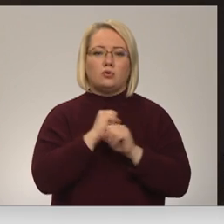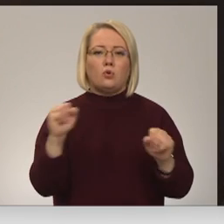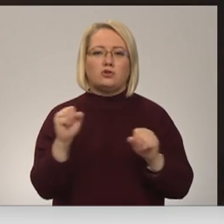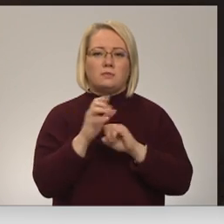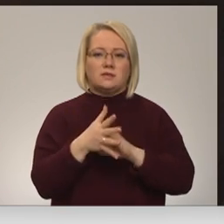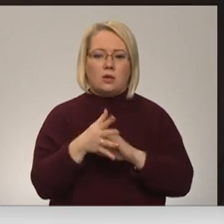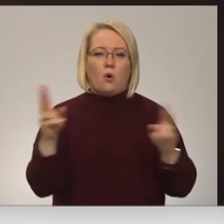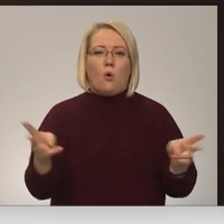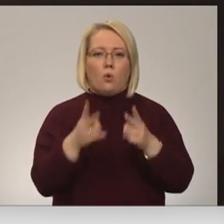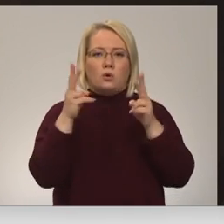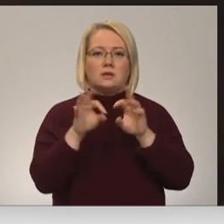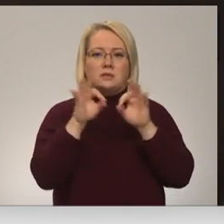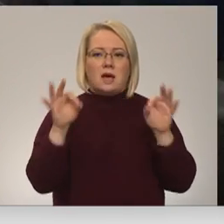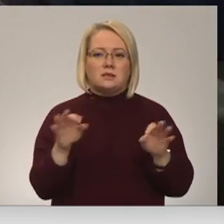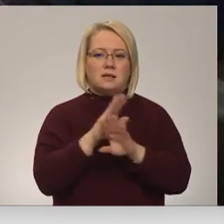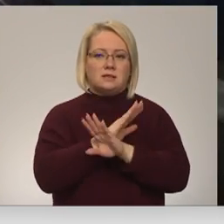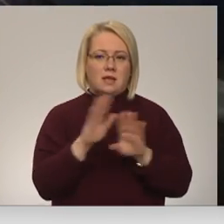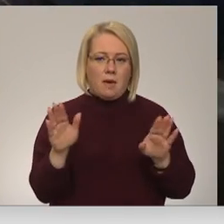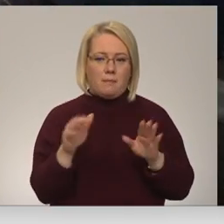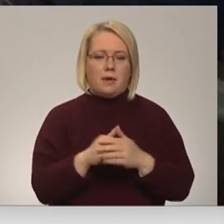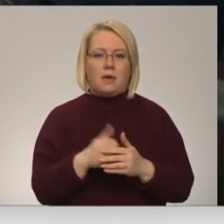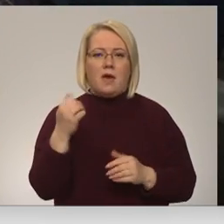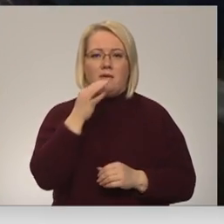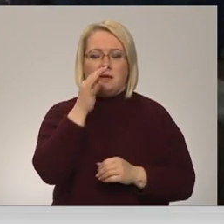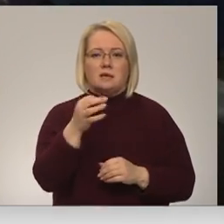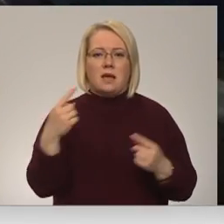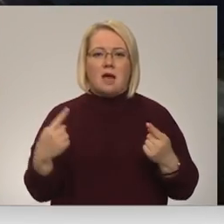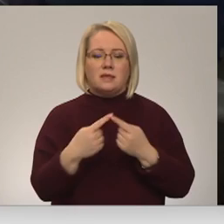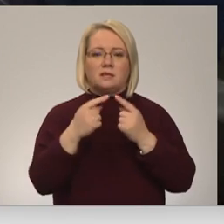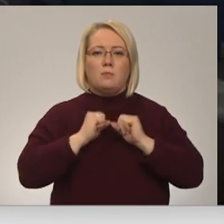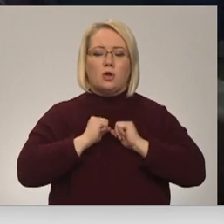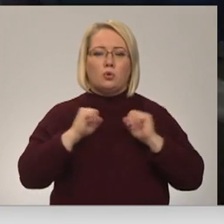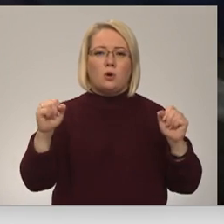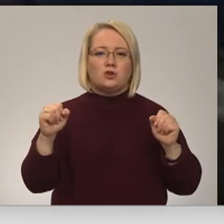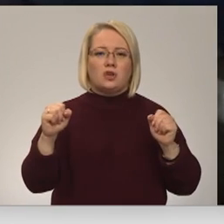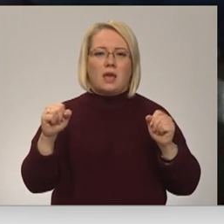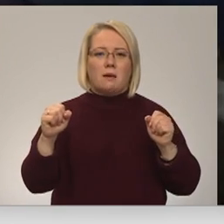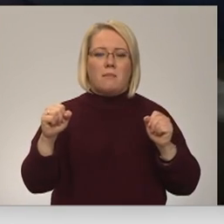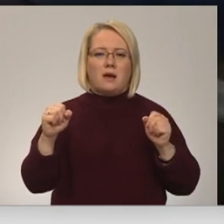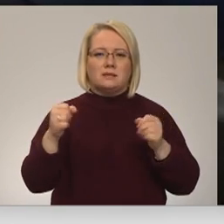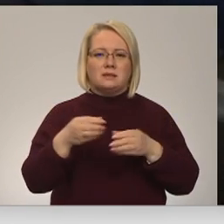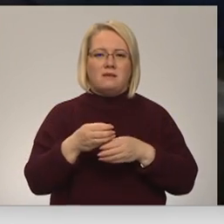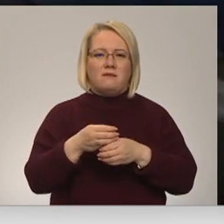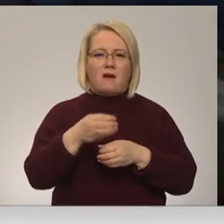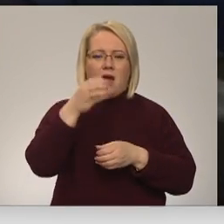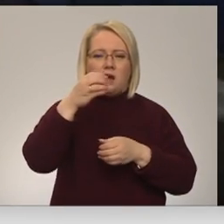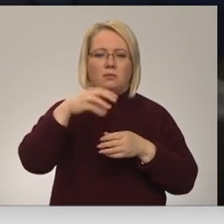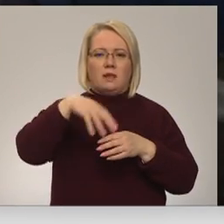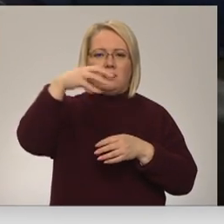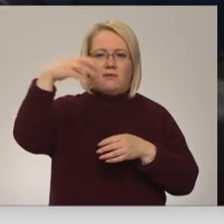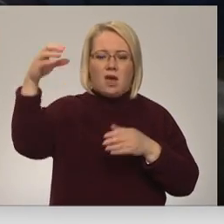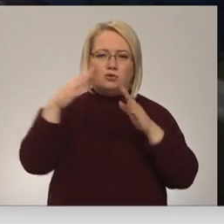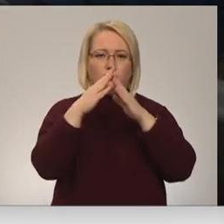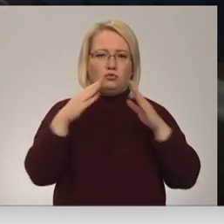ugunsgrēks izcēlies nebija. Un attiecīgi, pa drošības vārstu, tvaiks tika izvadīts uz koģenerācijas stacijas